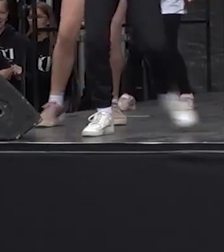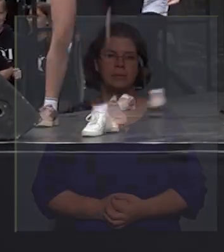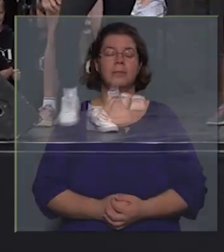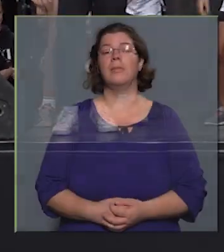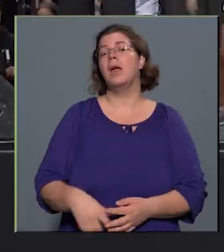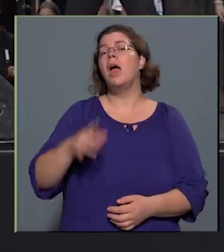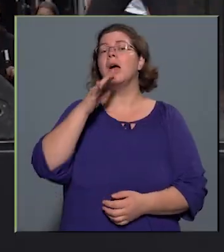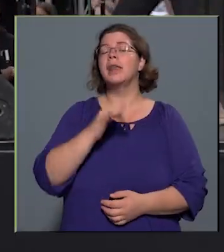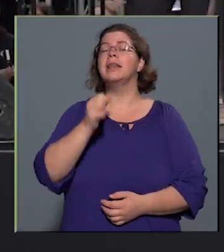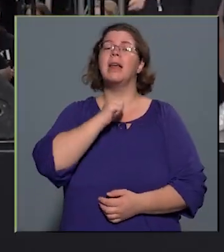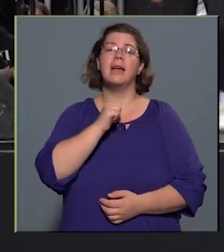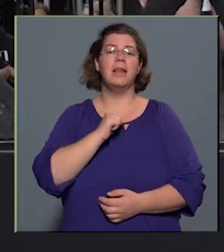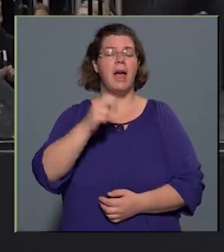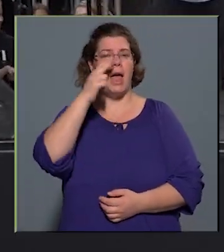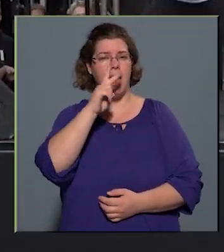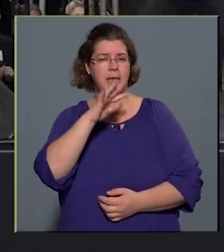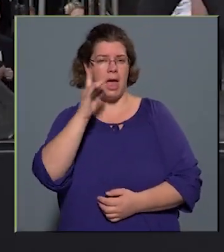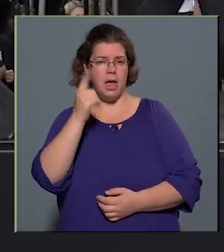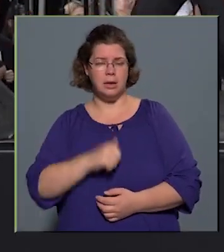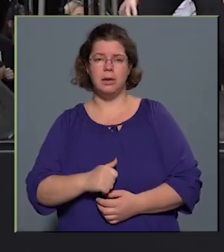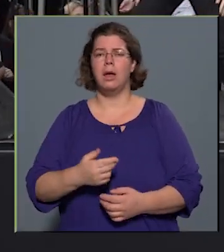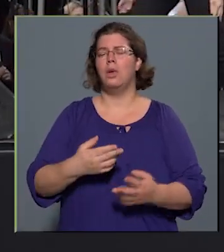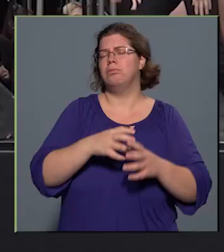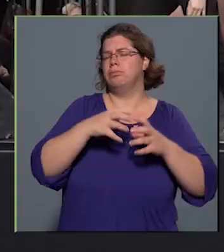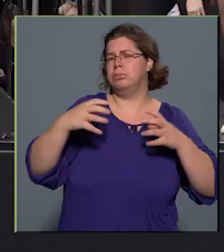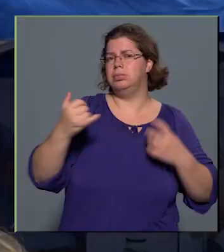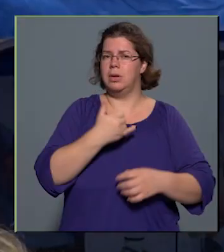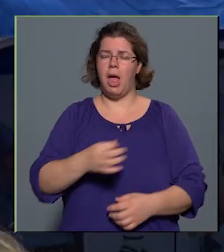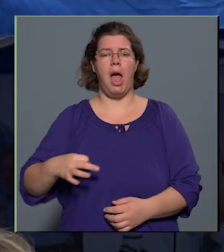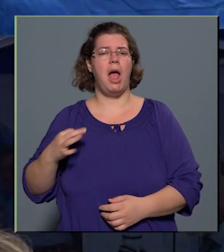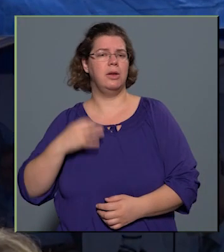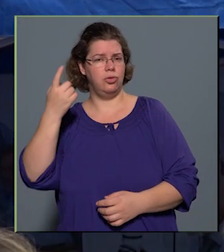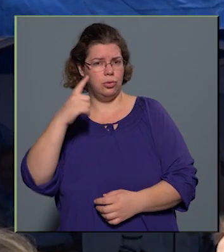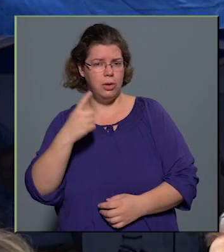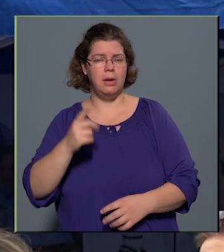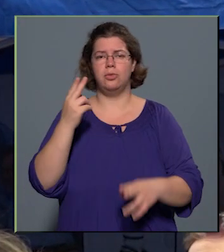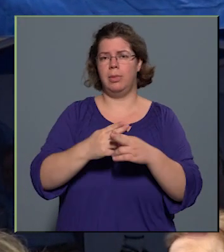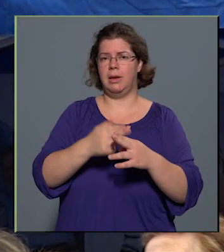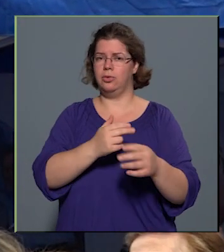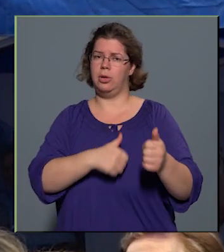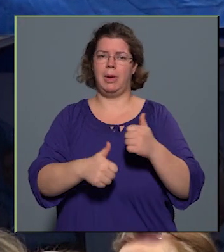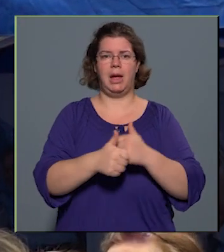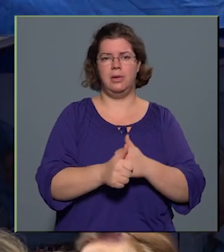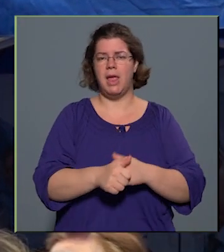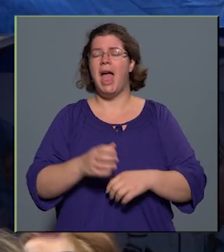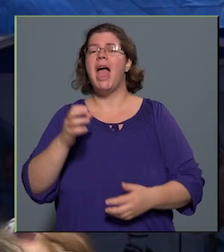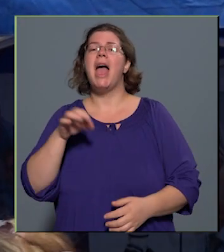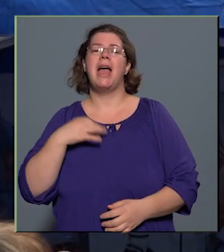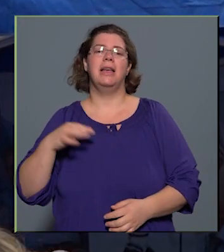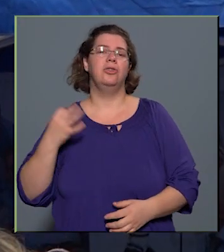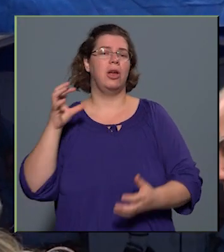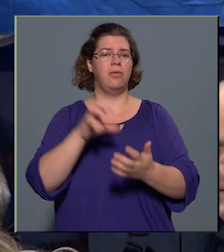A Richter Gedeon N.R.T. hosszú évek óta népszerűsíti az egészségtudatosságot és betegségmegelőzést egészségváros